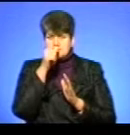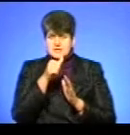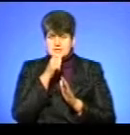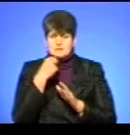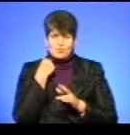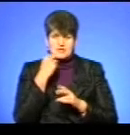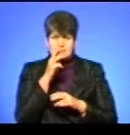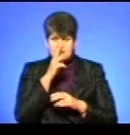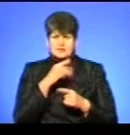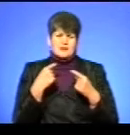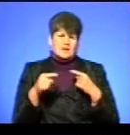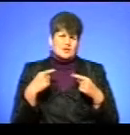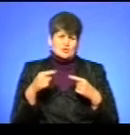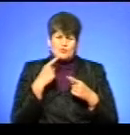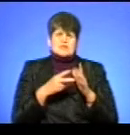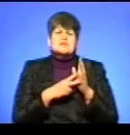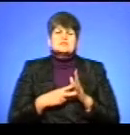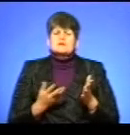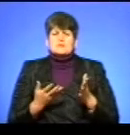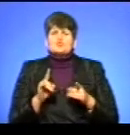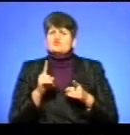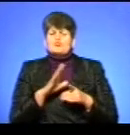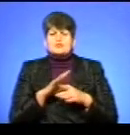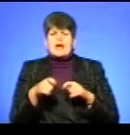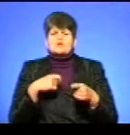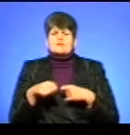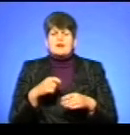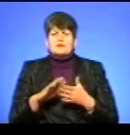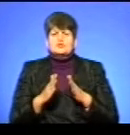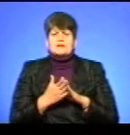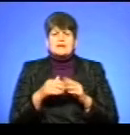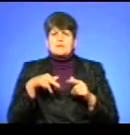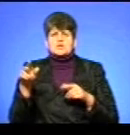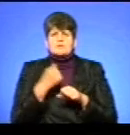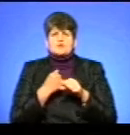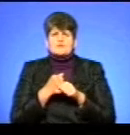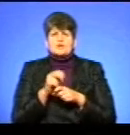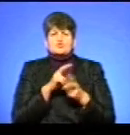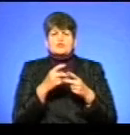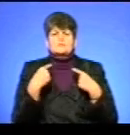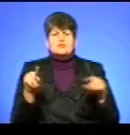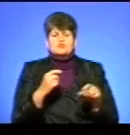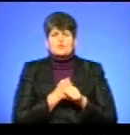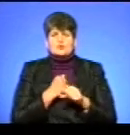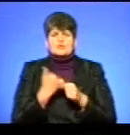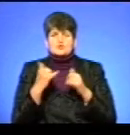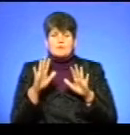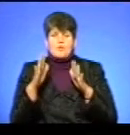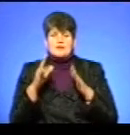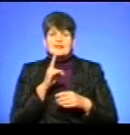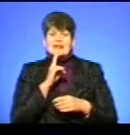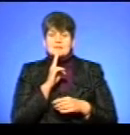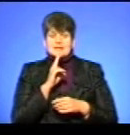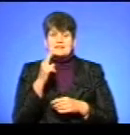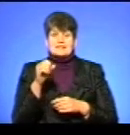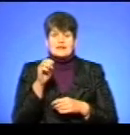зарплата, інші можуть сказати за 7, що не розірвали угоду і не пішли десь працювати, шукати собі роботу. На сьогоднішній момент Кременецький